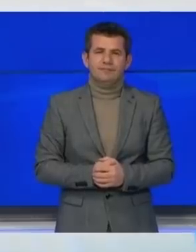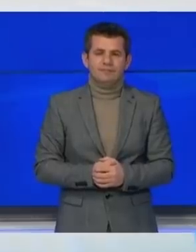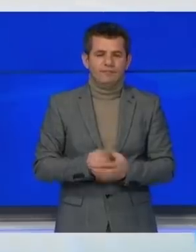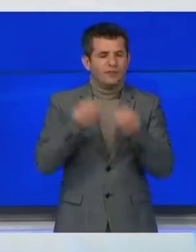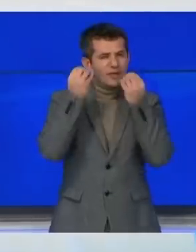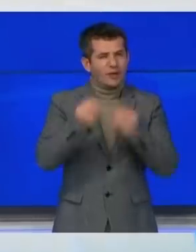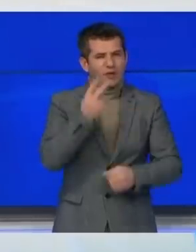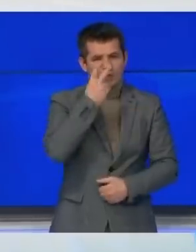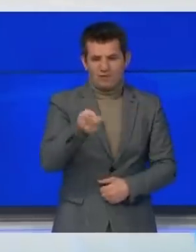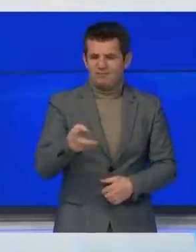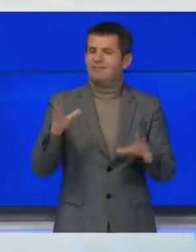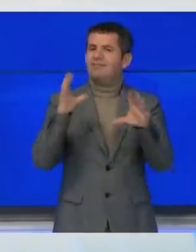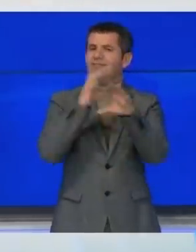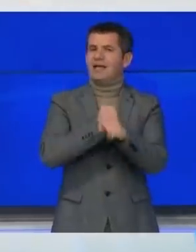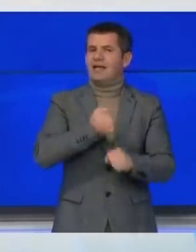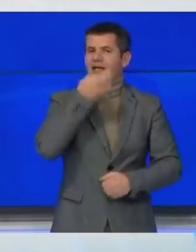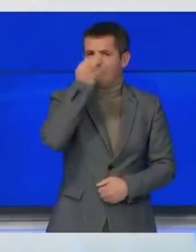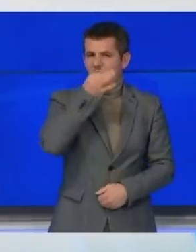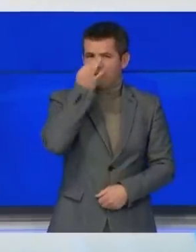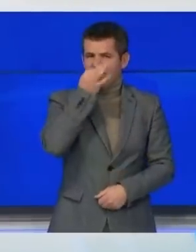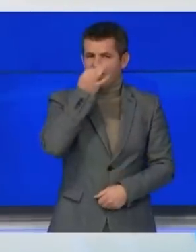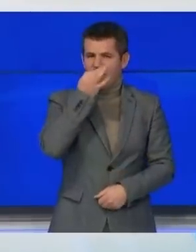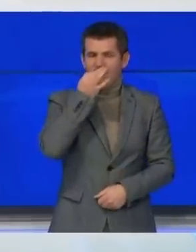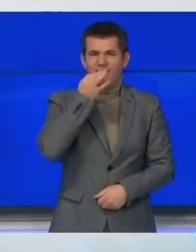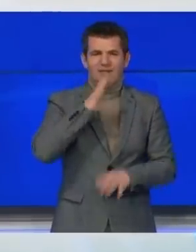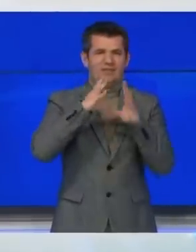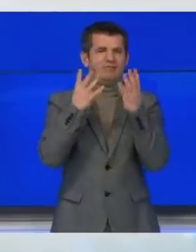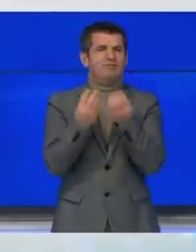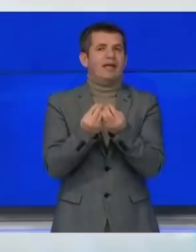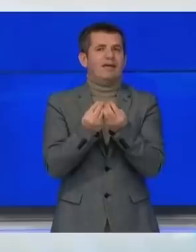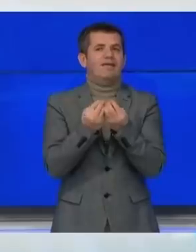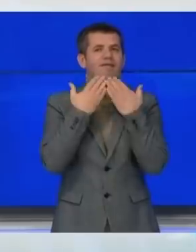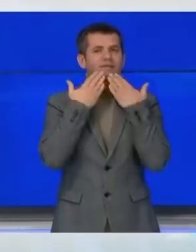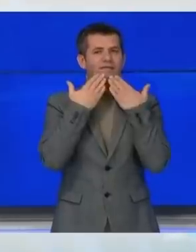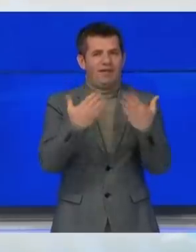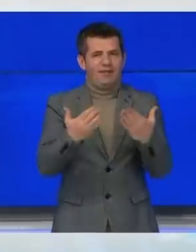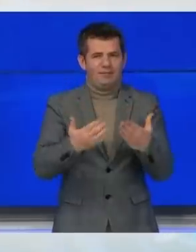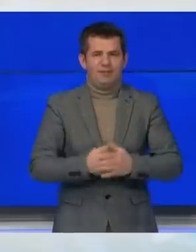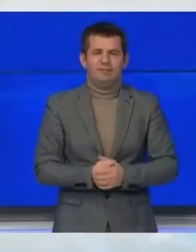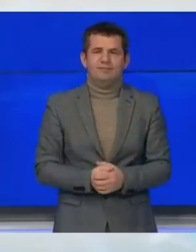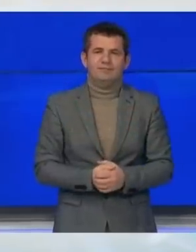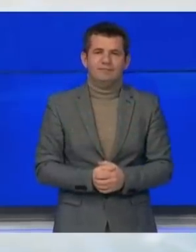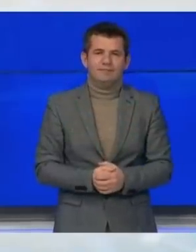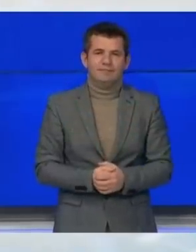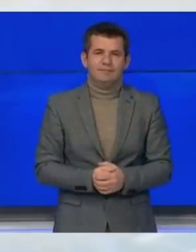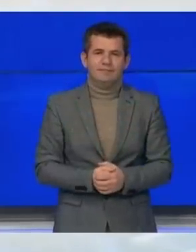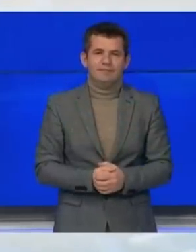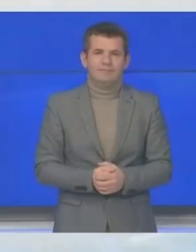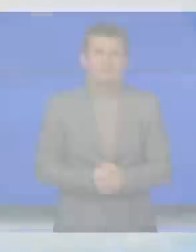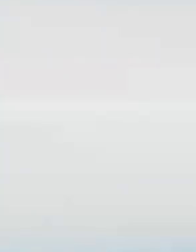Shikohes të ndërruartu e përfundojmë të edicion laj me shbash me ekipi në realizu e si ju fajmderojmë përbëmë ndjen. Miru pafshem.